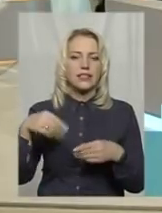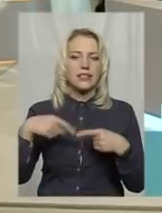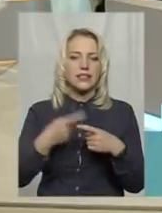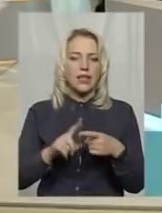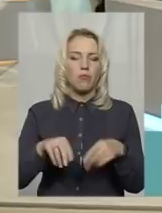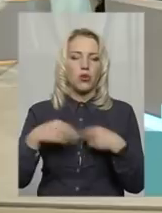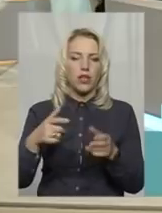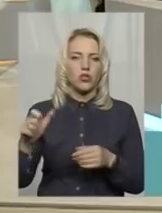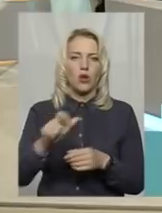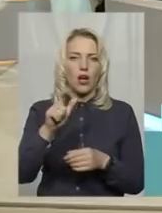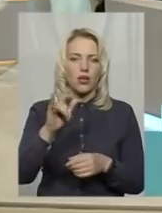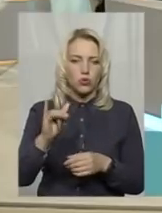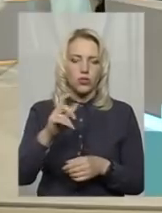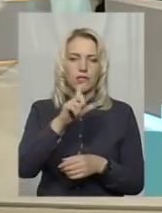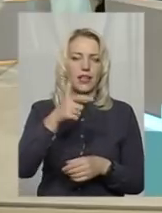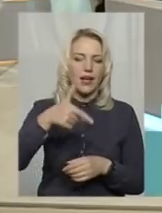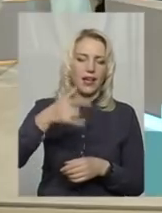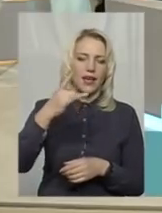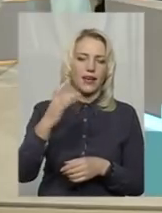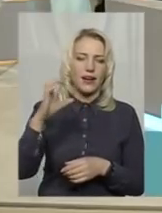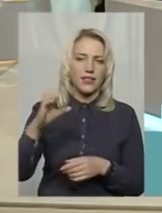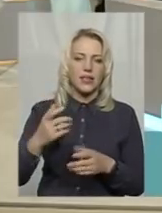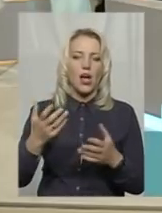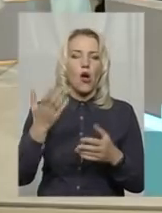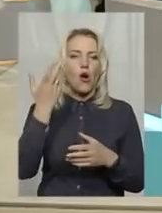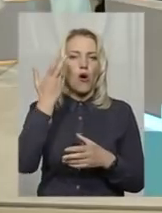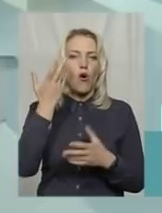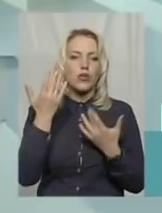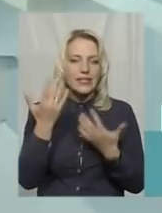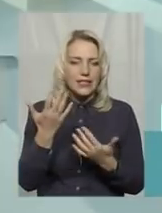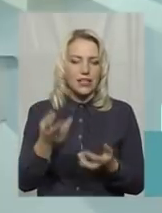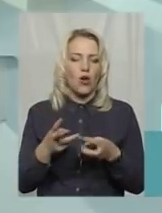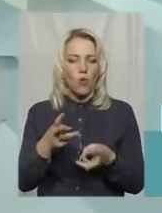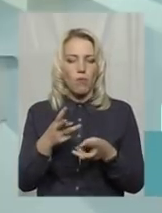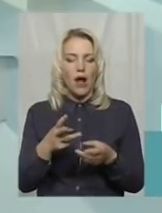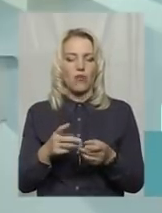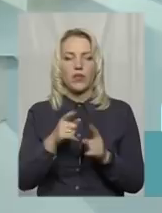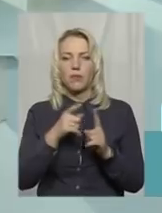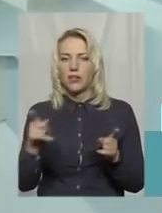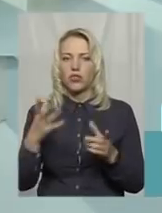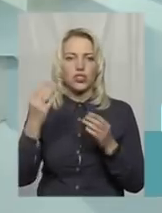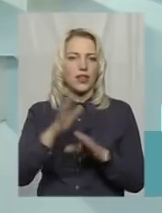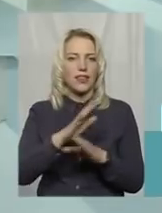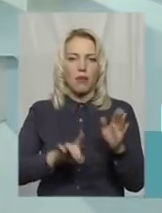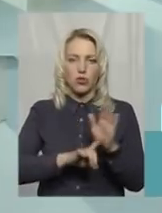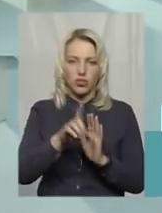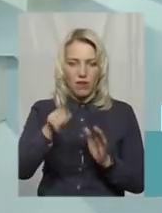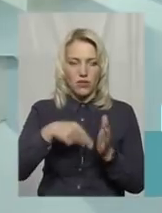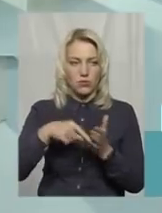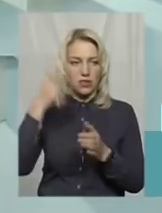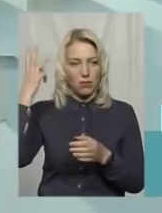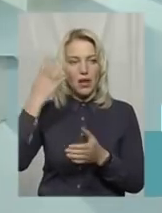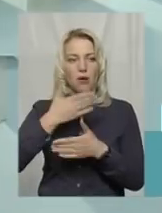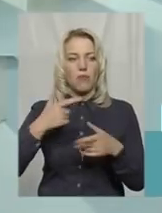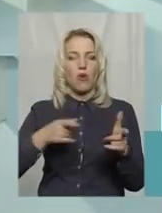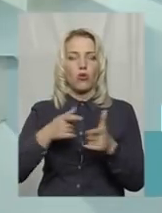ГРС, оскільки ще так, як опалювальний період не розпочинався, в цілому по місті Хмельницькому ми були готові і